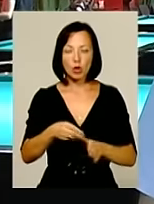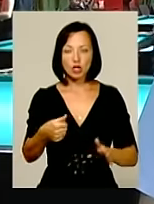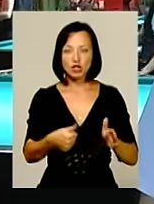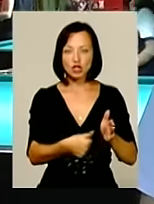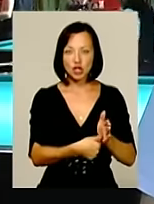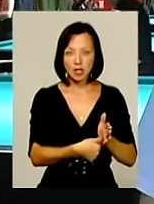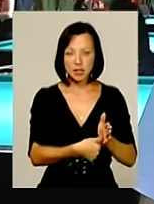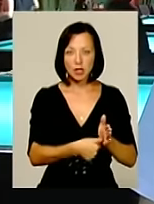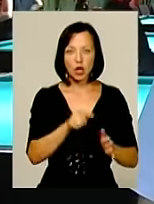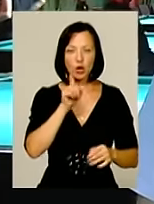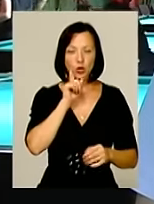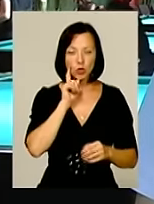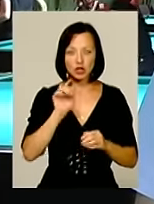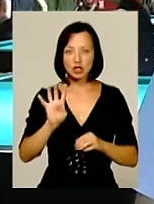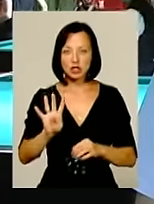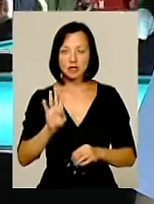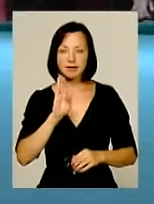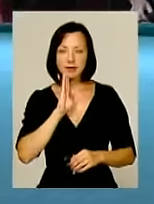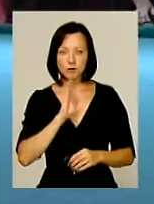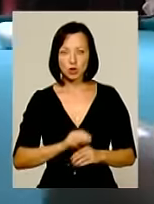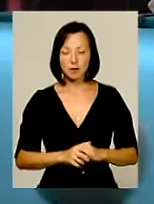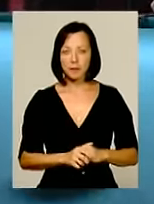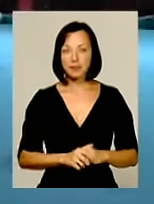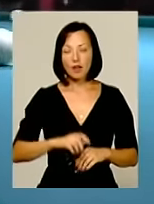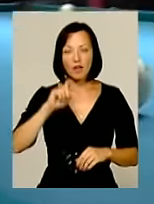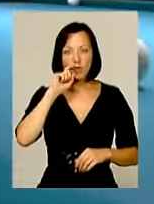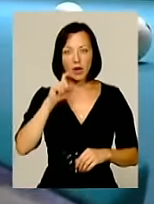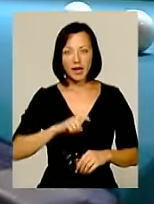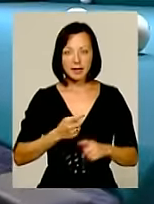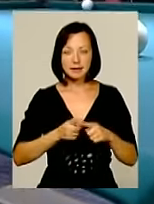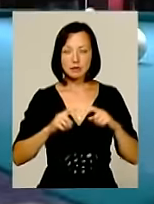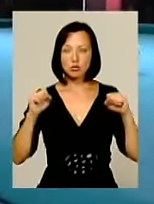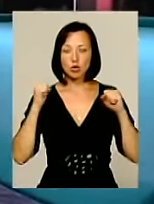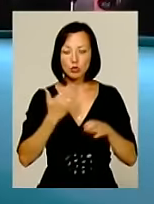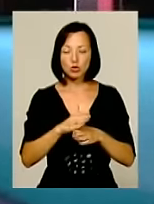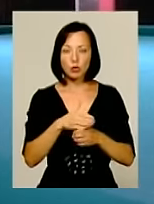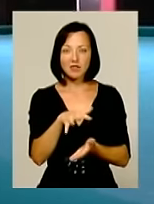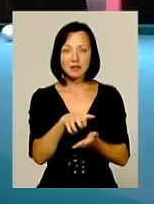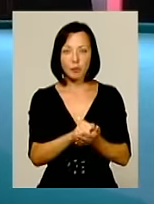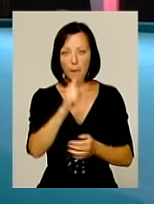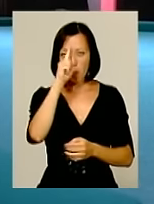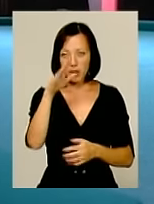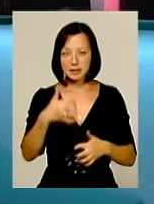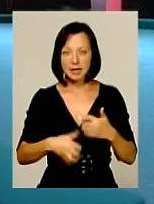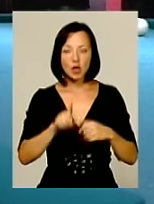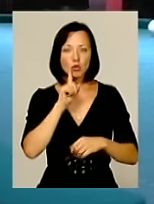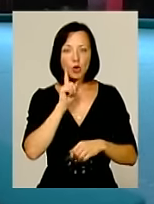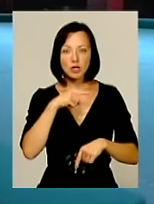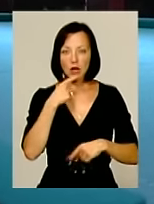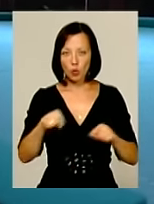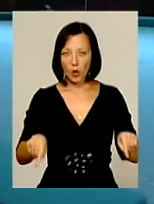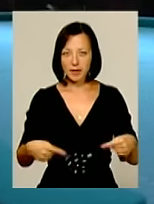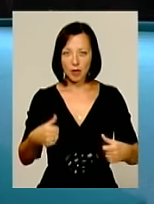юніоров і 4 дівчини. В Україні більярдний спорт поступово завойовує популярність серед молоді, кажуть